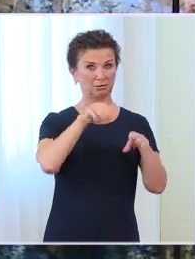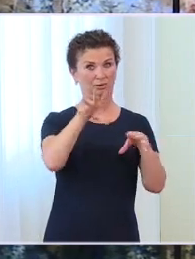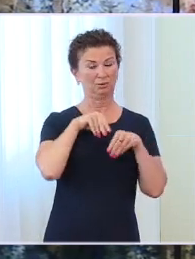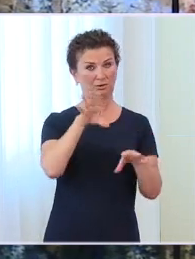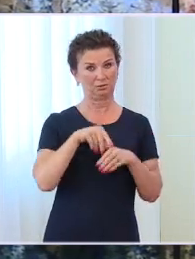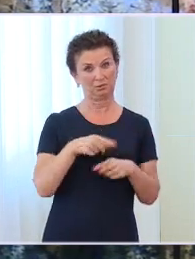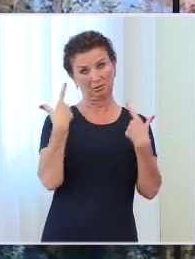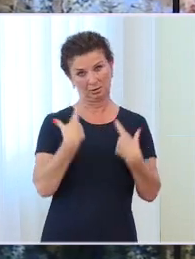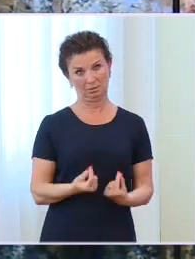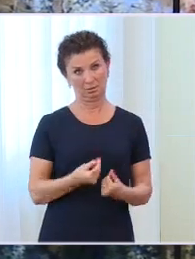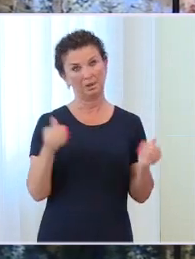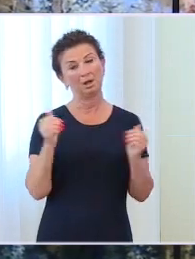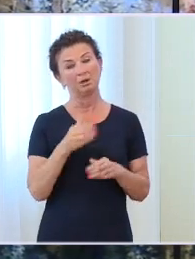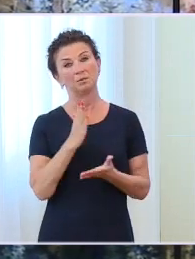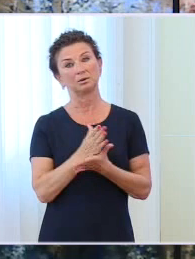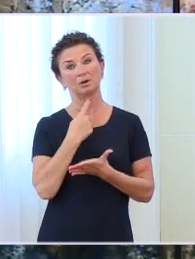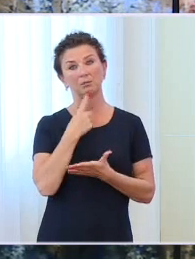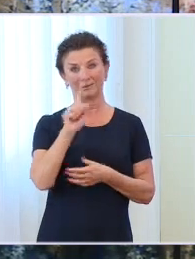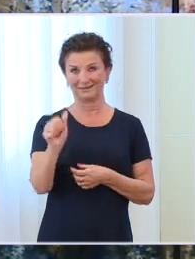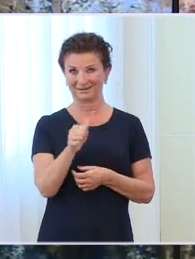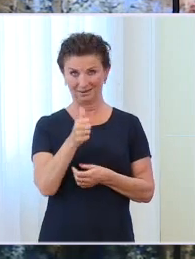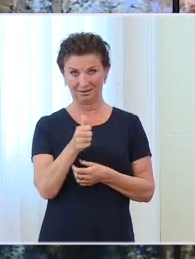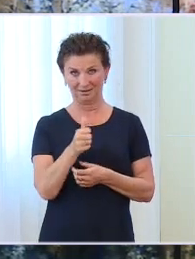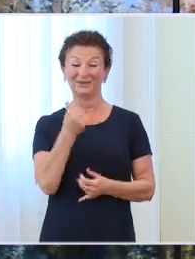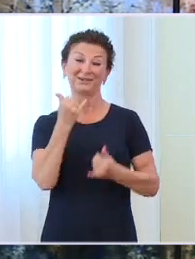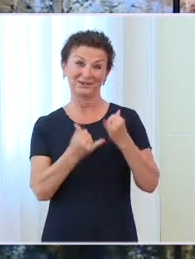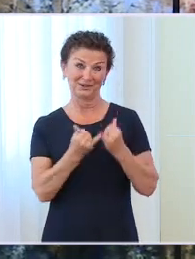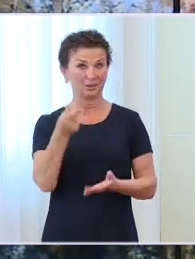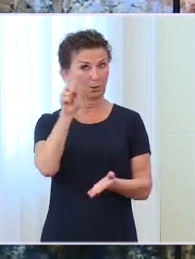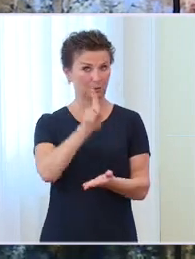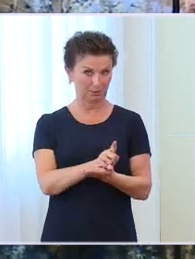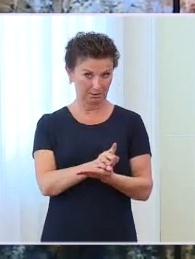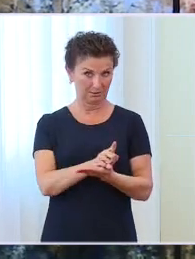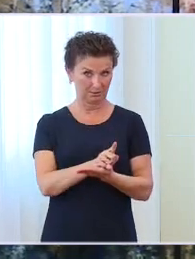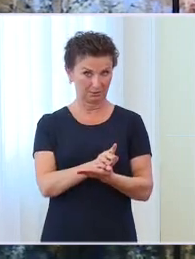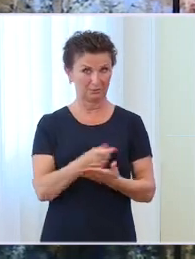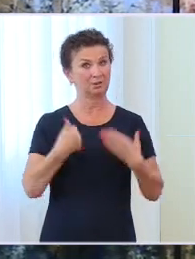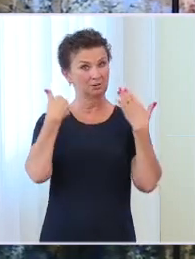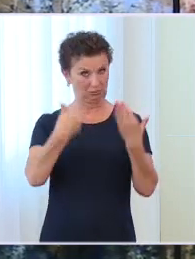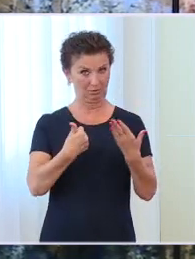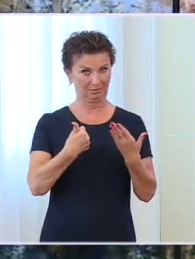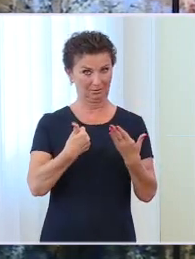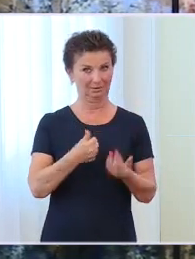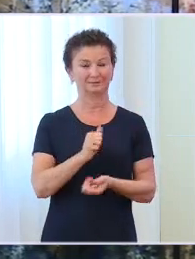mogę tylko jedno powiedzieć. Skoro zdaliśmy egzamin na szóstkę w sprawie